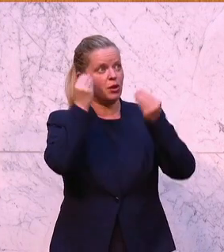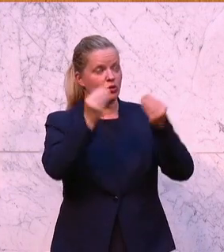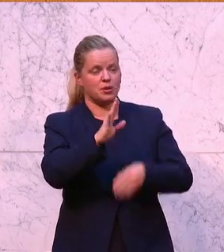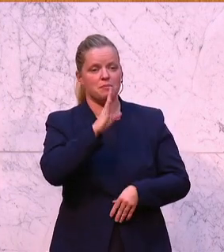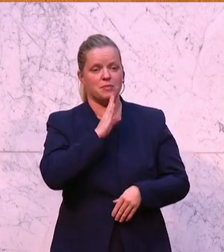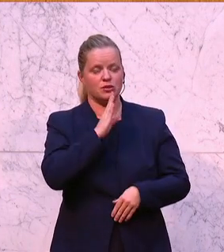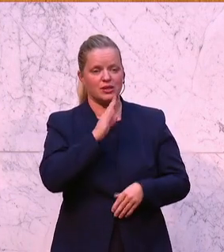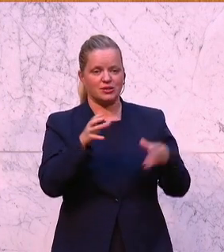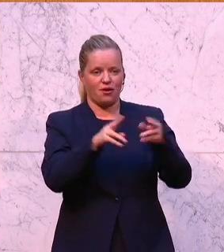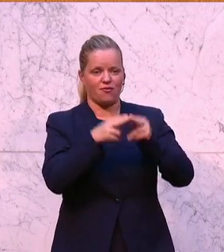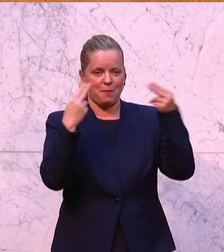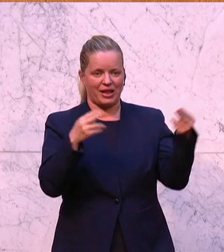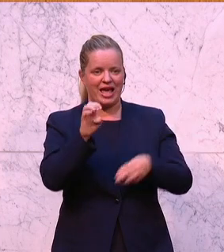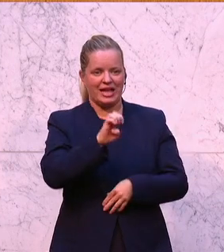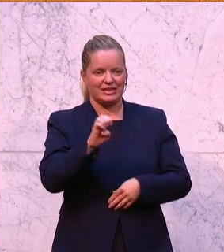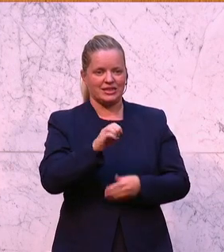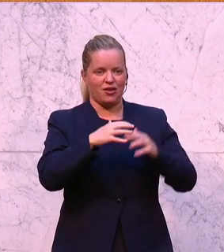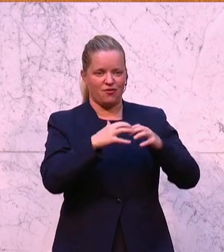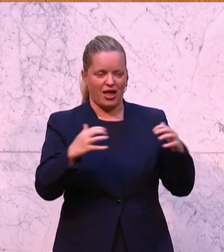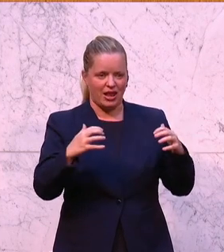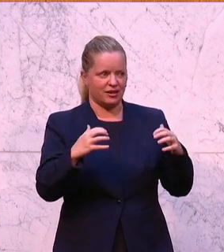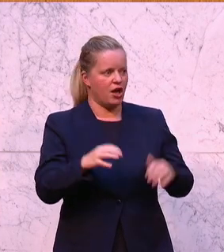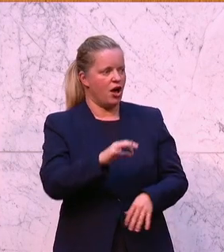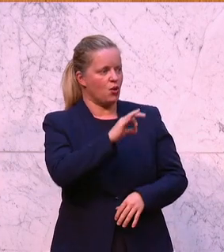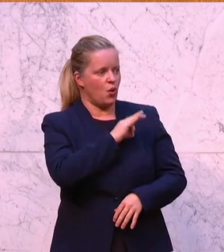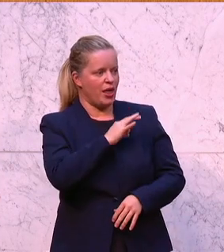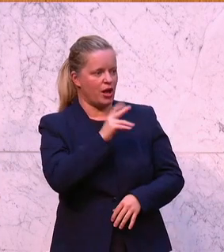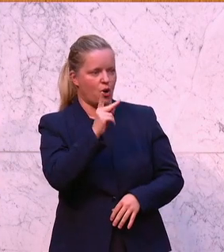Enzensfeld, Linda Brundt begrüßen, im Namen meines Kollegen Andreas Kullos.